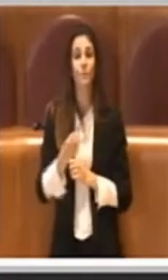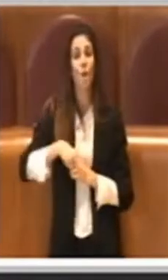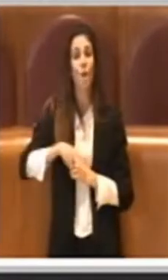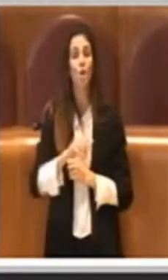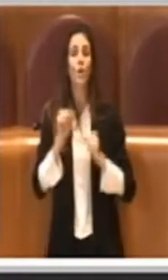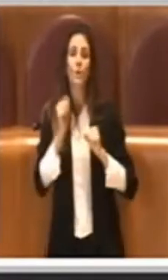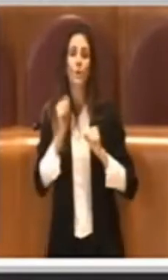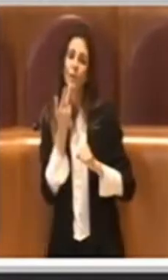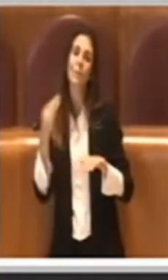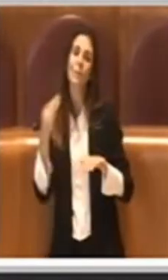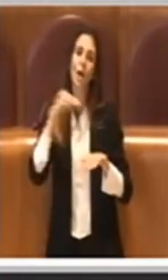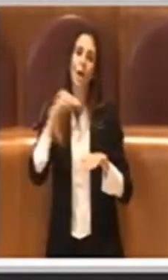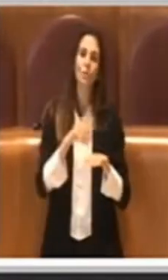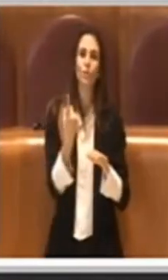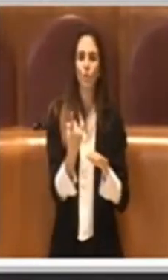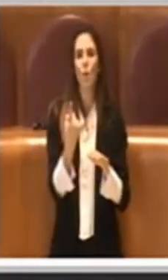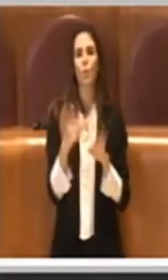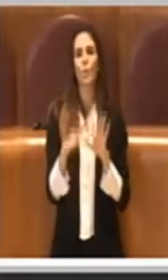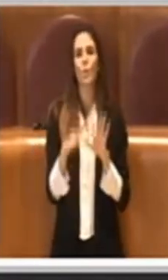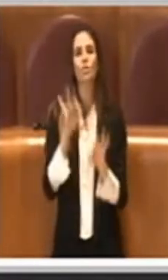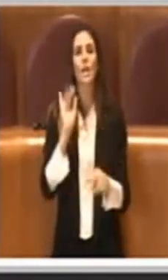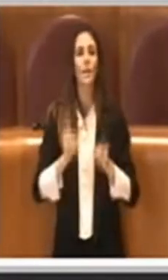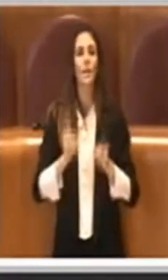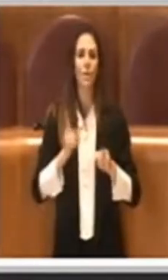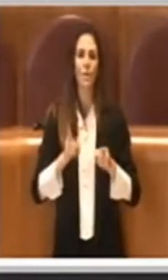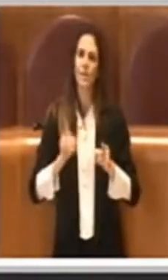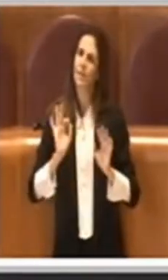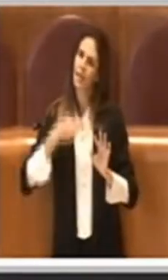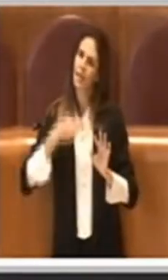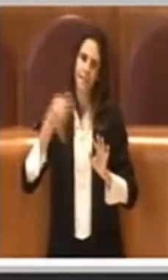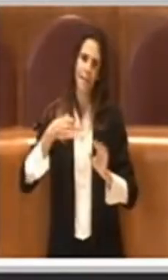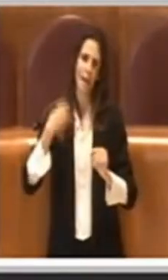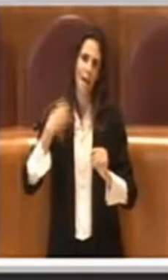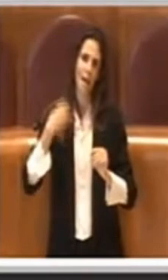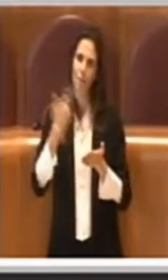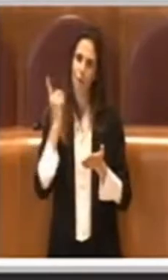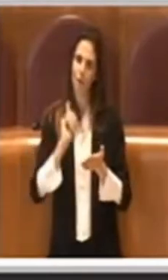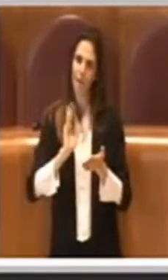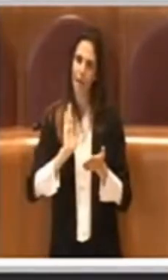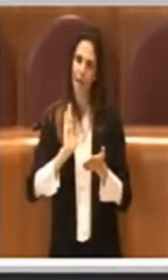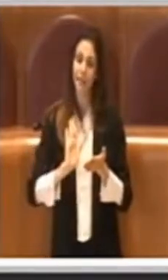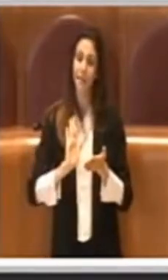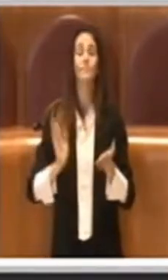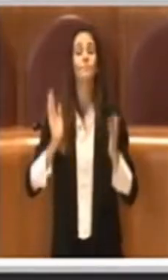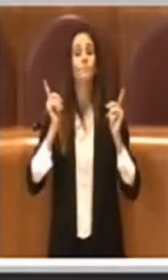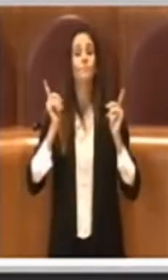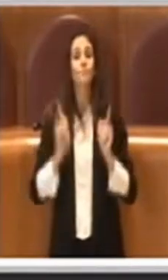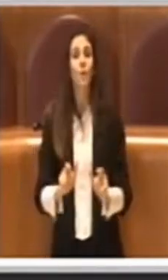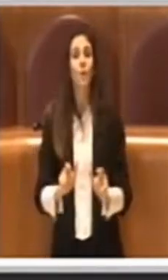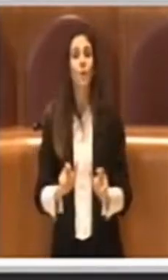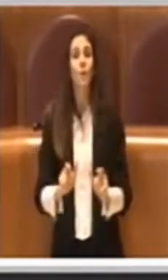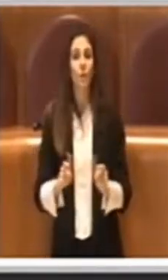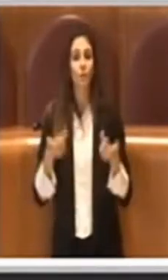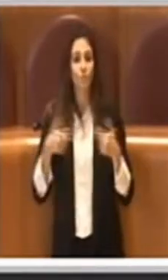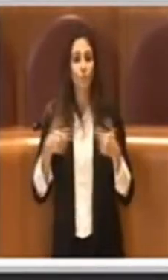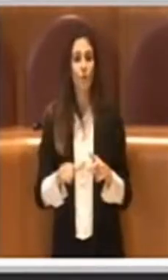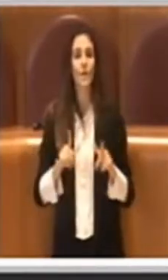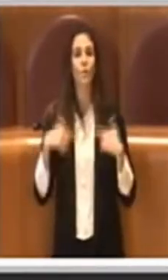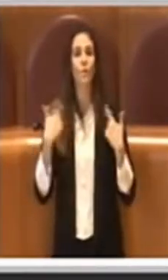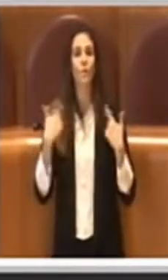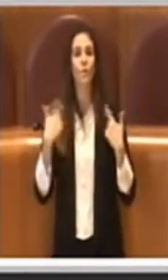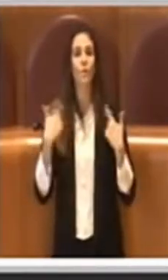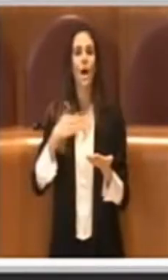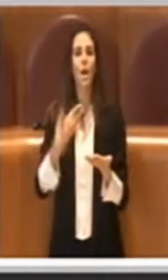del giorno, che non è nient'altro che un indirizzo politico, però sempre importante. Perché di fatto andrebbe a valorizzare un aspetto